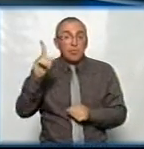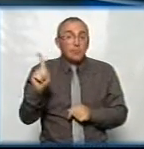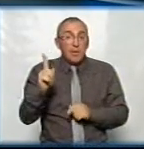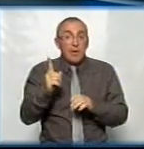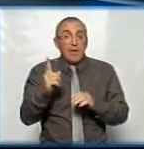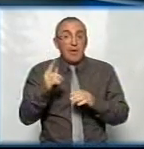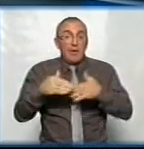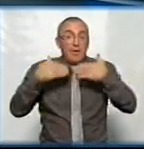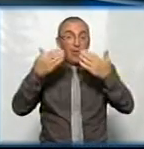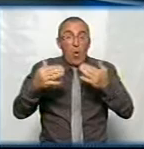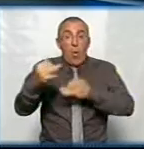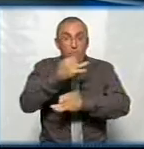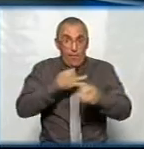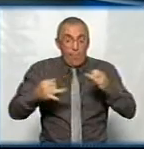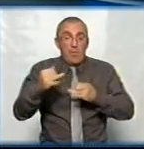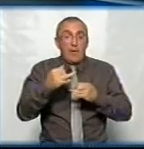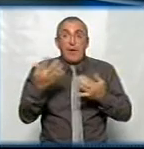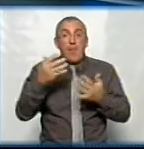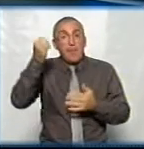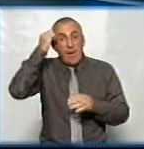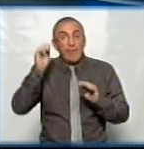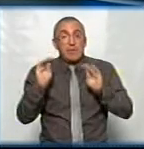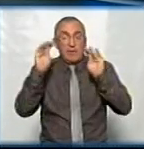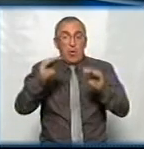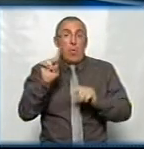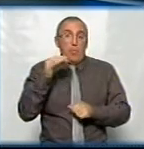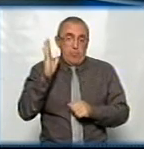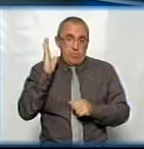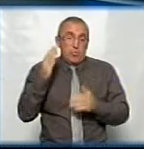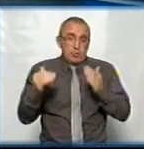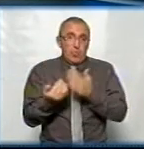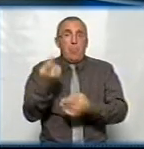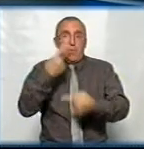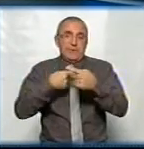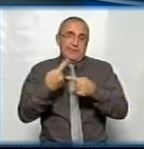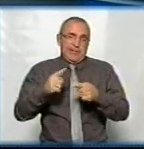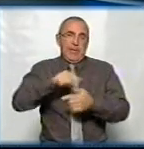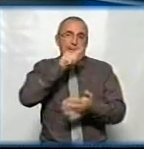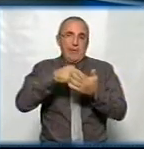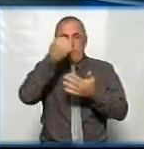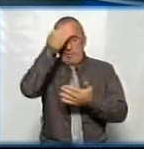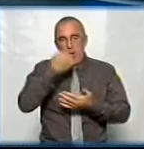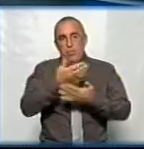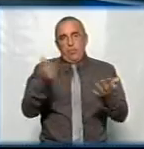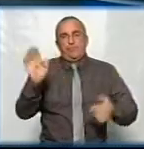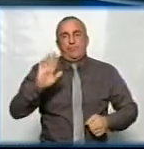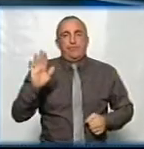чергове обговорення, який пам'ятник встановлювати у Кропивницькому, ми знову повернемось до цієї теми. Дякую, що дивилися.